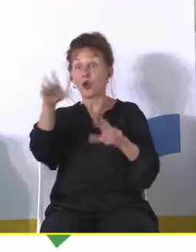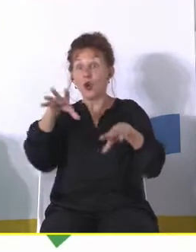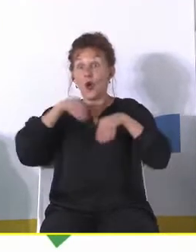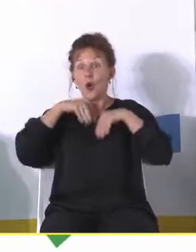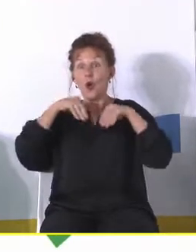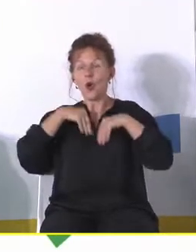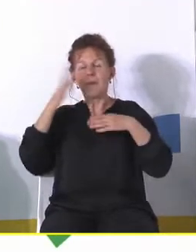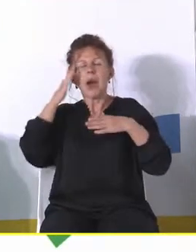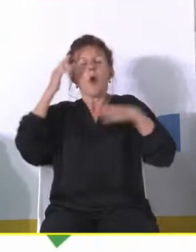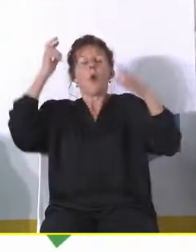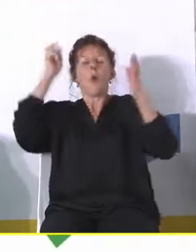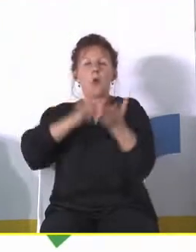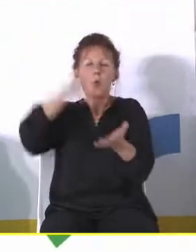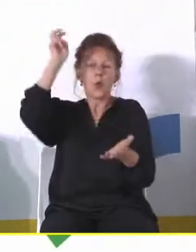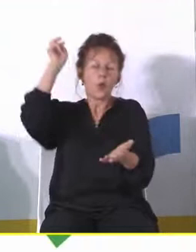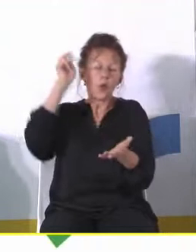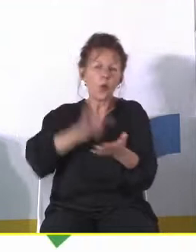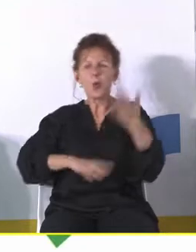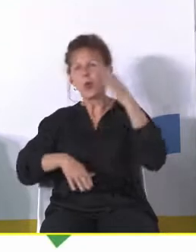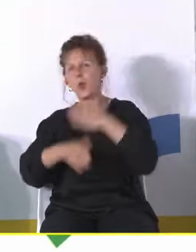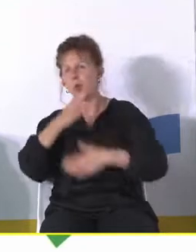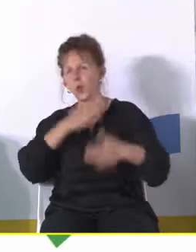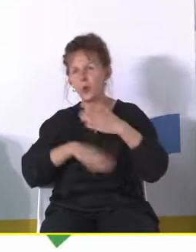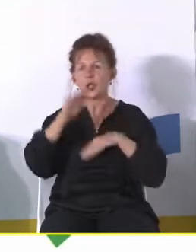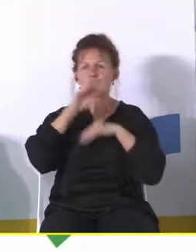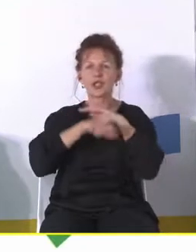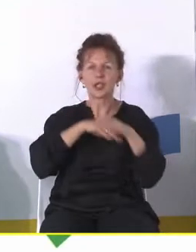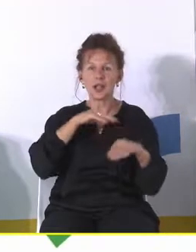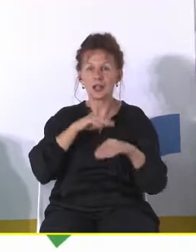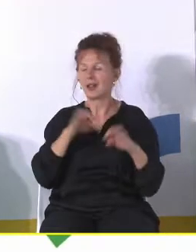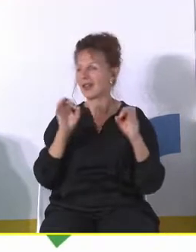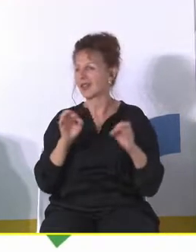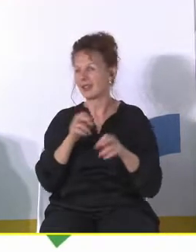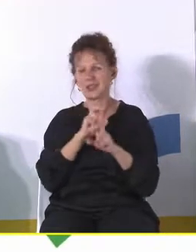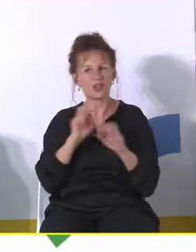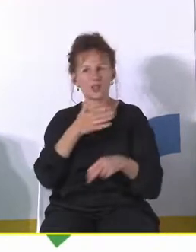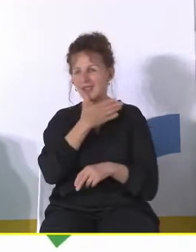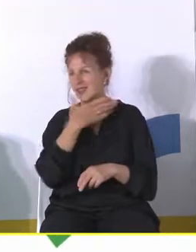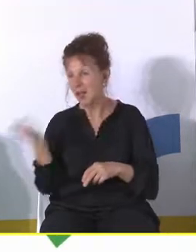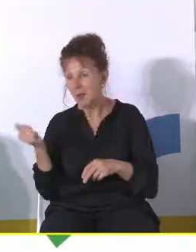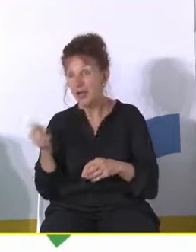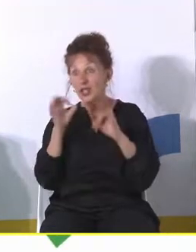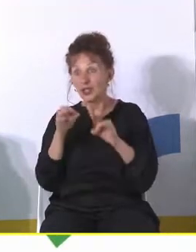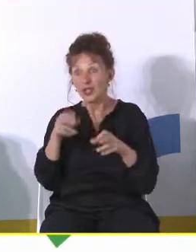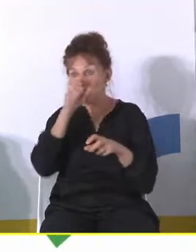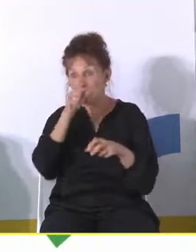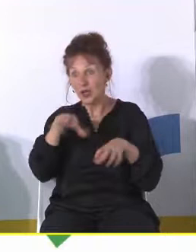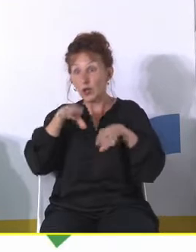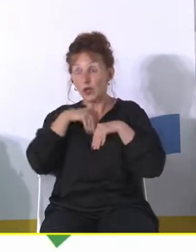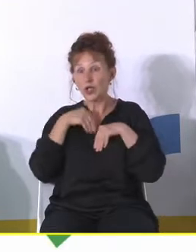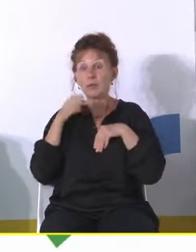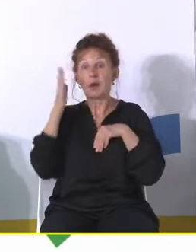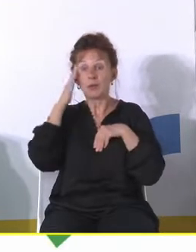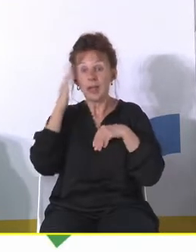sufit ze szczęścia i nieważne gdzie było to mieszkanie to już nie są te czasy, prawda? Dzisiaj człowiek jak dostanie mieszkanie to się cieszy, ale